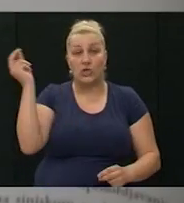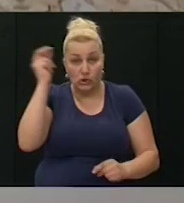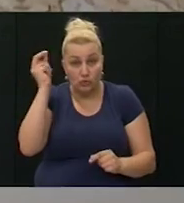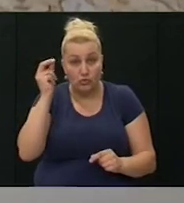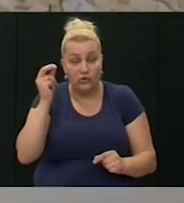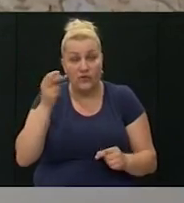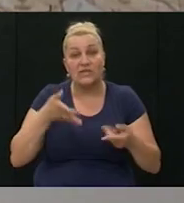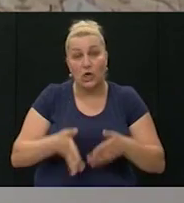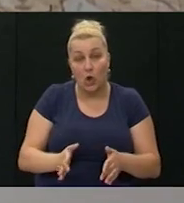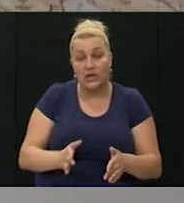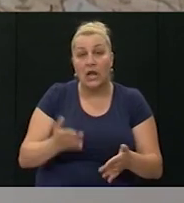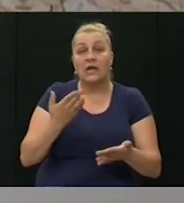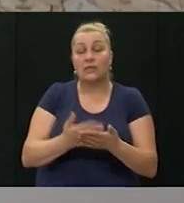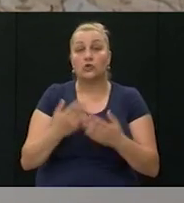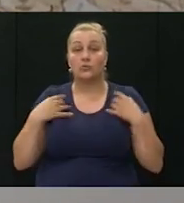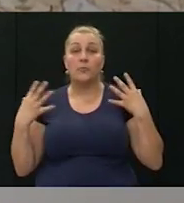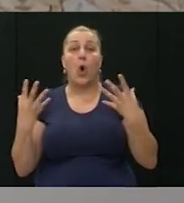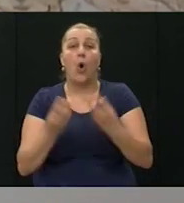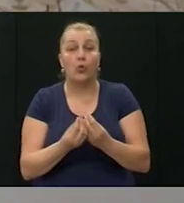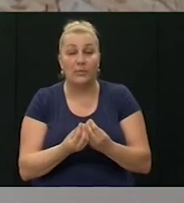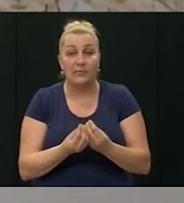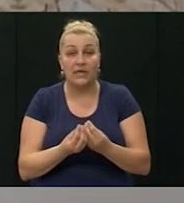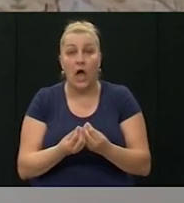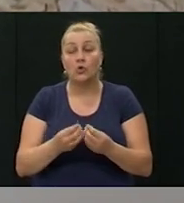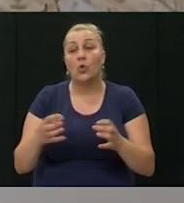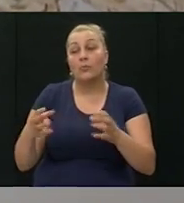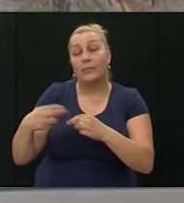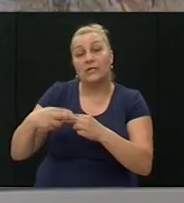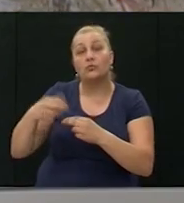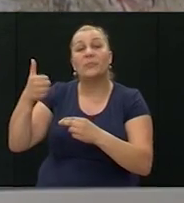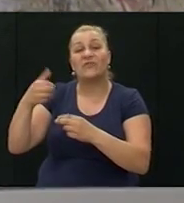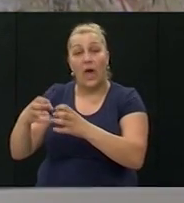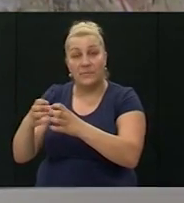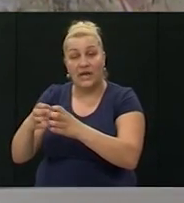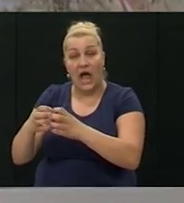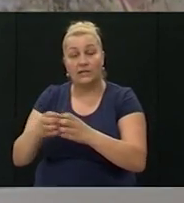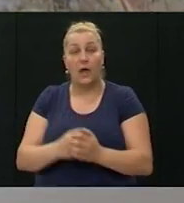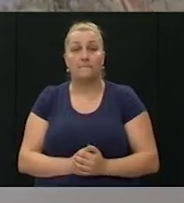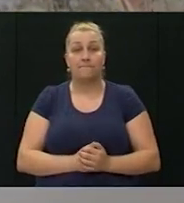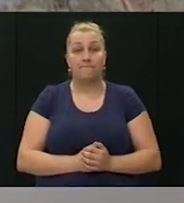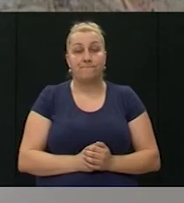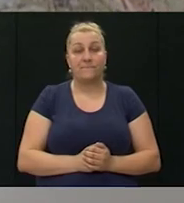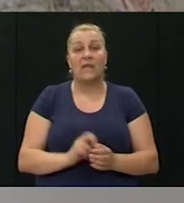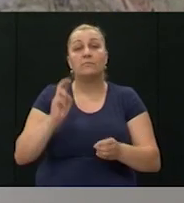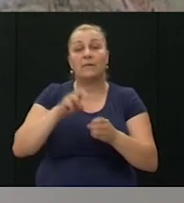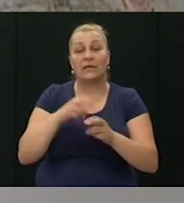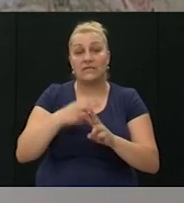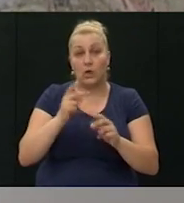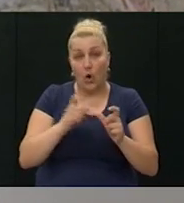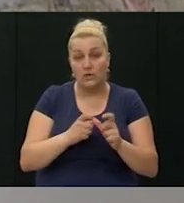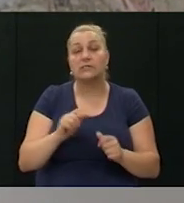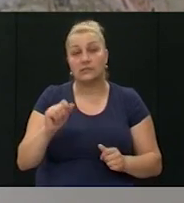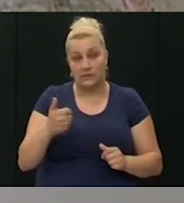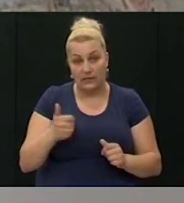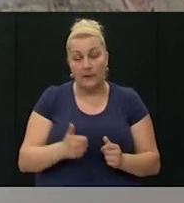iskustvo rađa jer smo okupili brigadu u bliziniji je i prva brigada skupa sa prvom brigadom pripadnici Hosa su tu mi smo bili